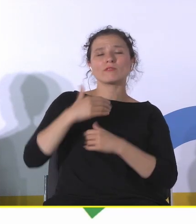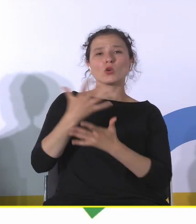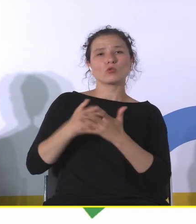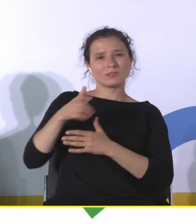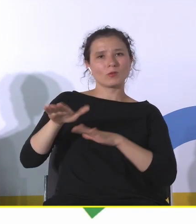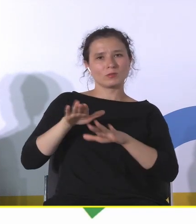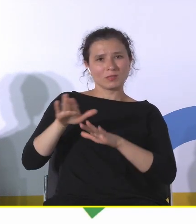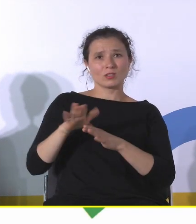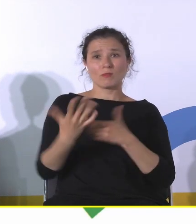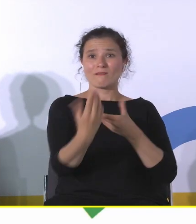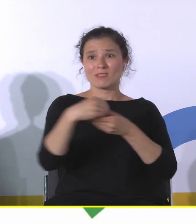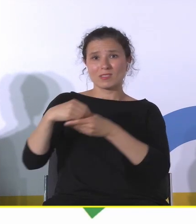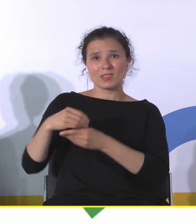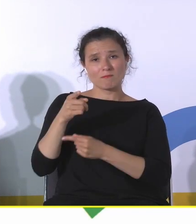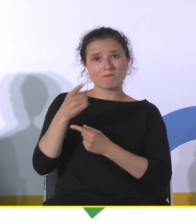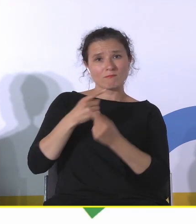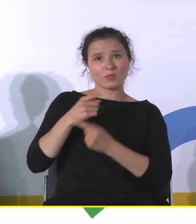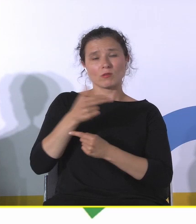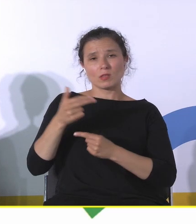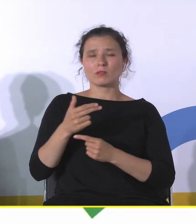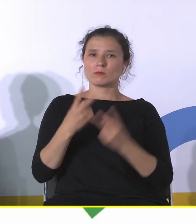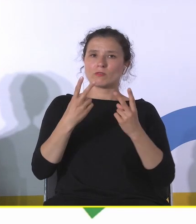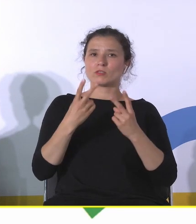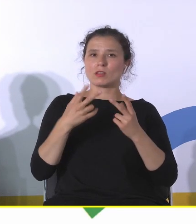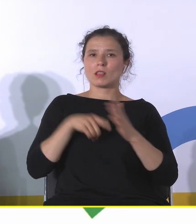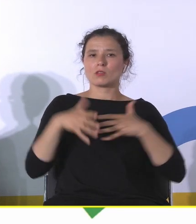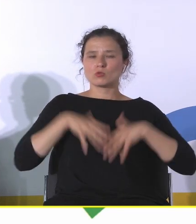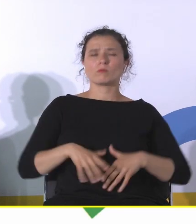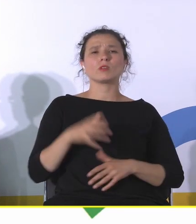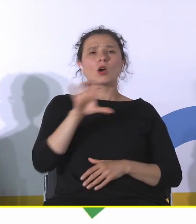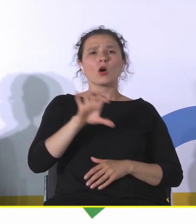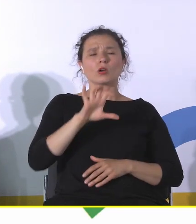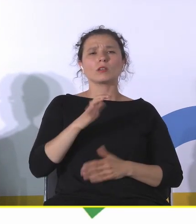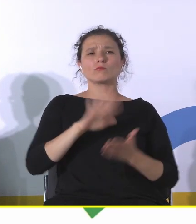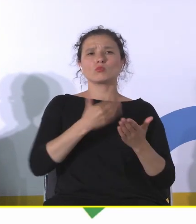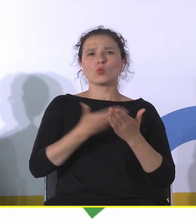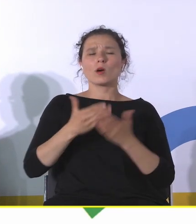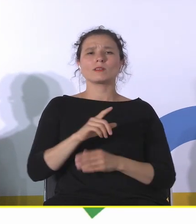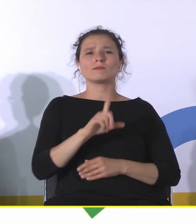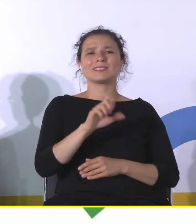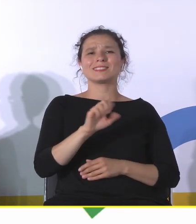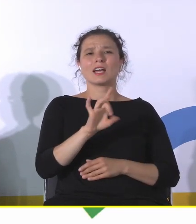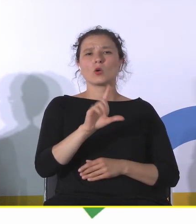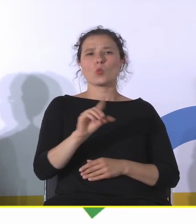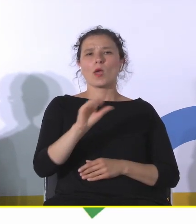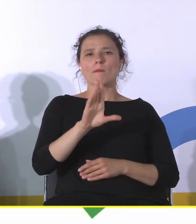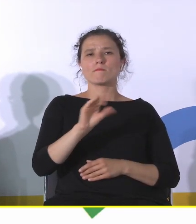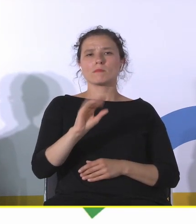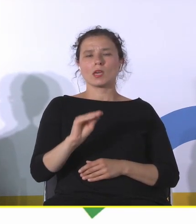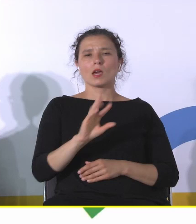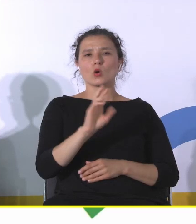tą tożsamość. Oglądałem przykłady z Zagłębia Rury, gdzie wiele miast próbuje i zresztą z